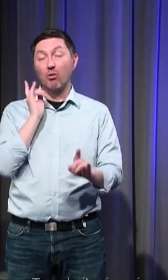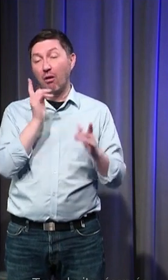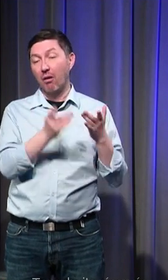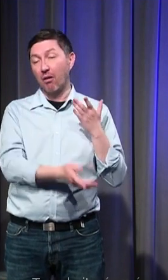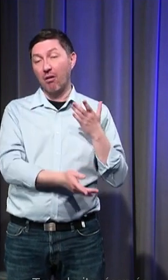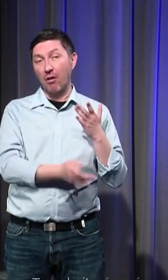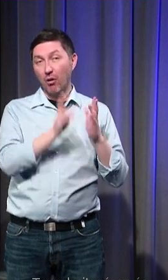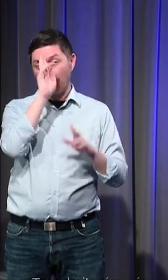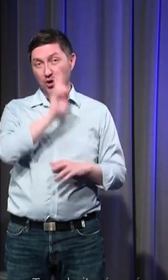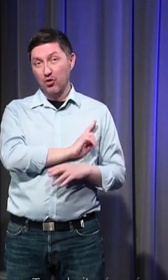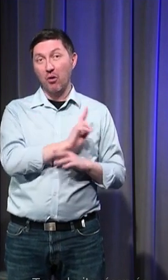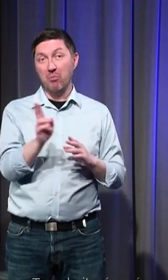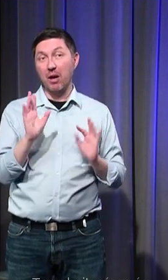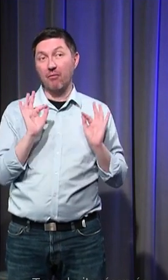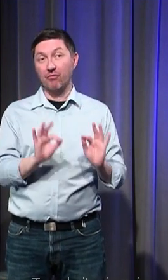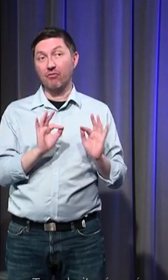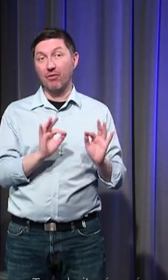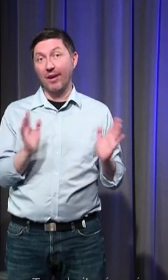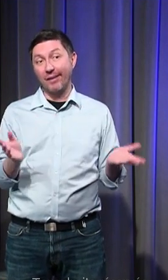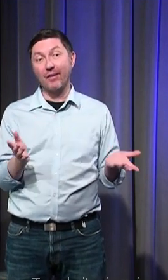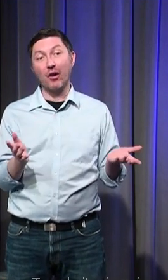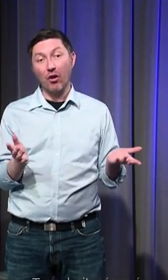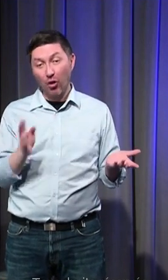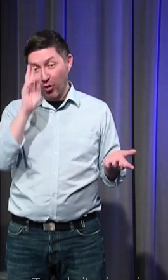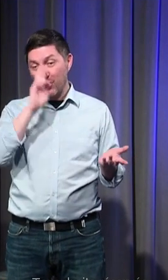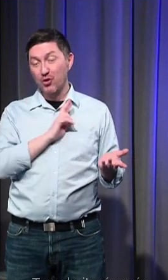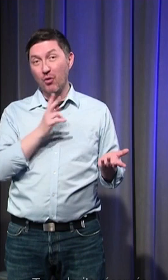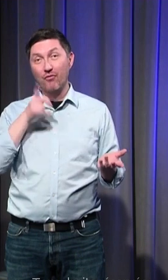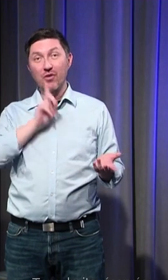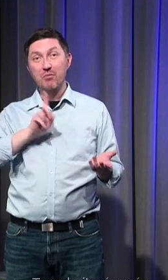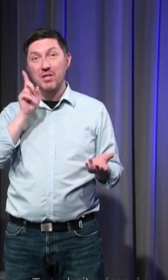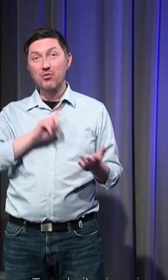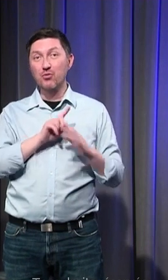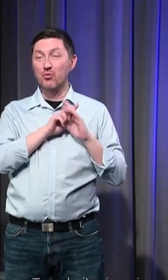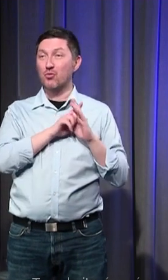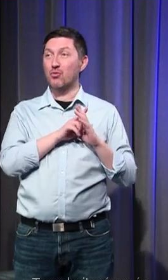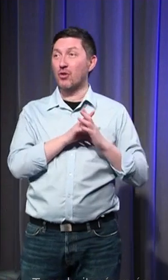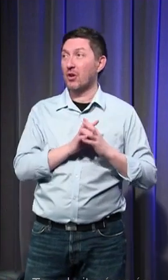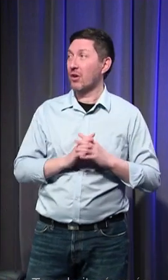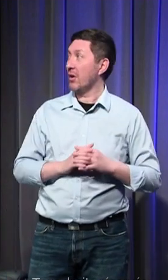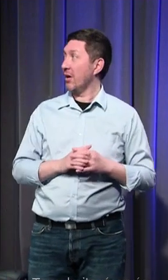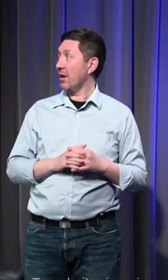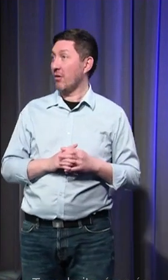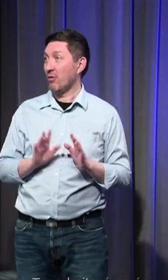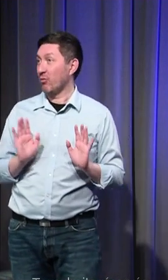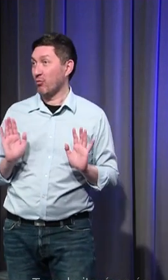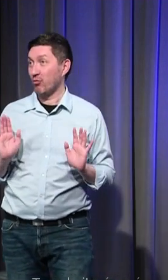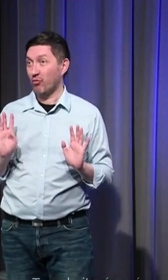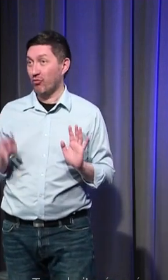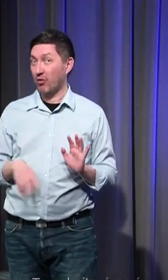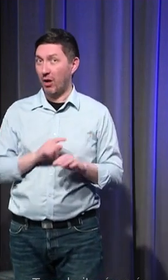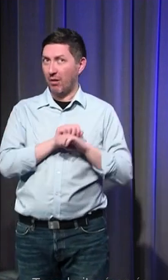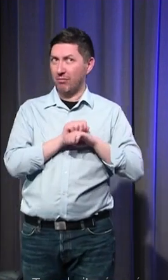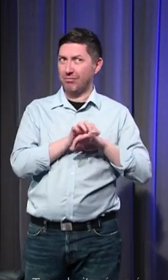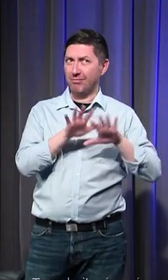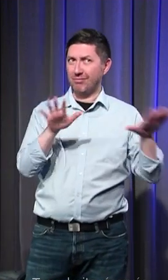parlez de la mystique et notamment de la mystique féminine et de cette expansion délicieuse je ne demande que cela parce que c'est une grande